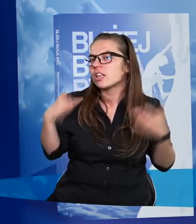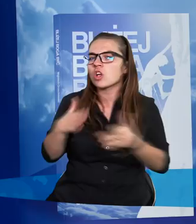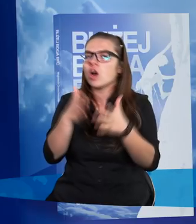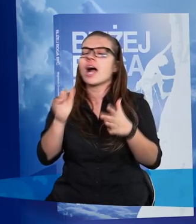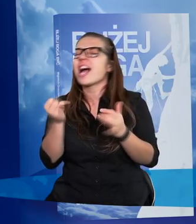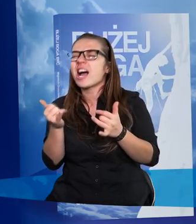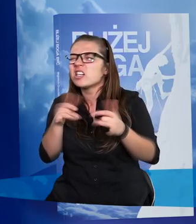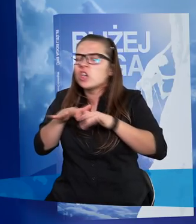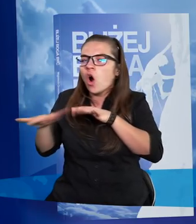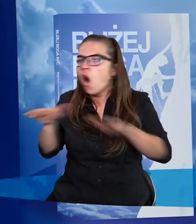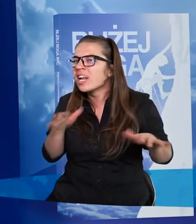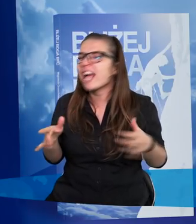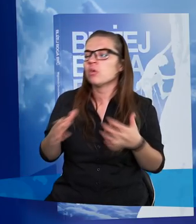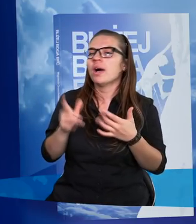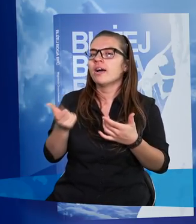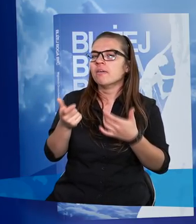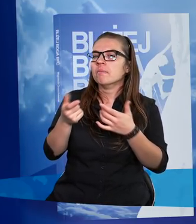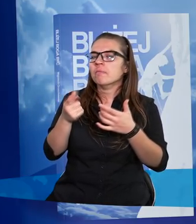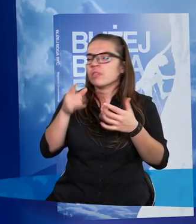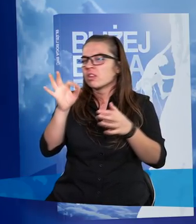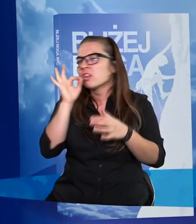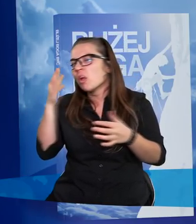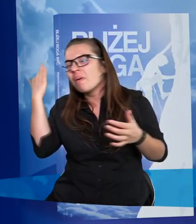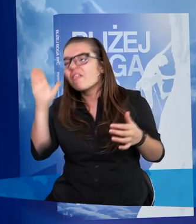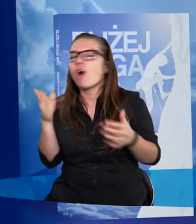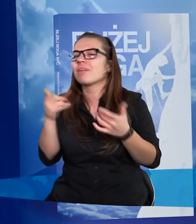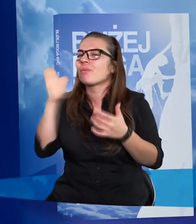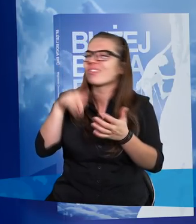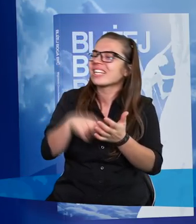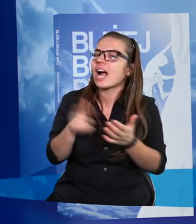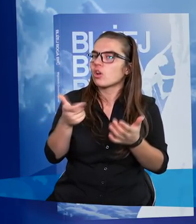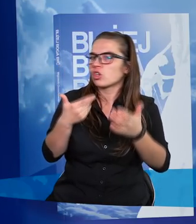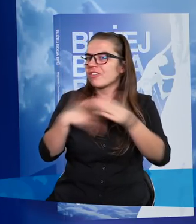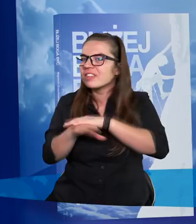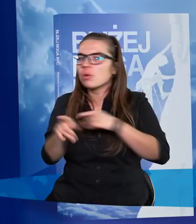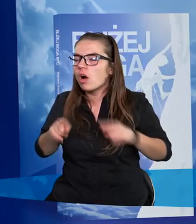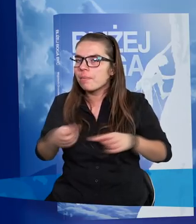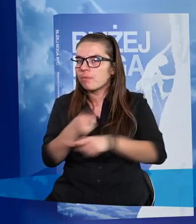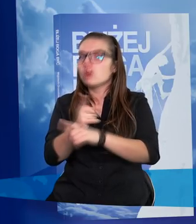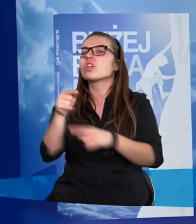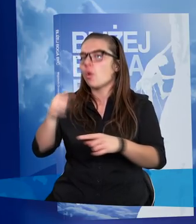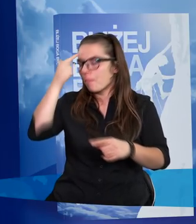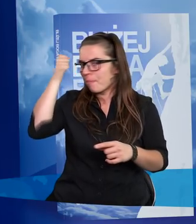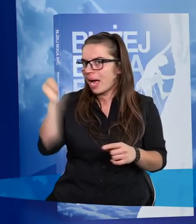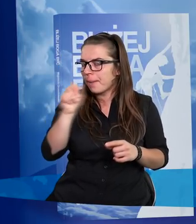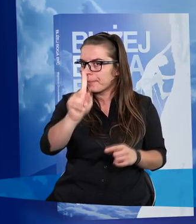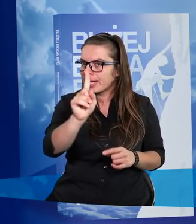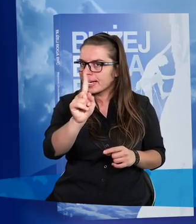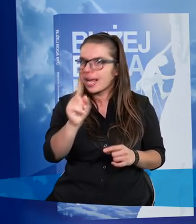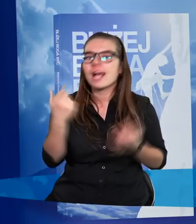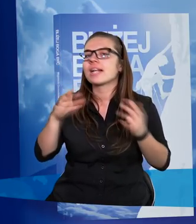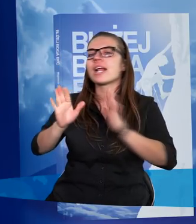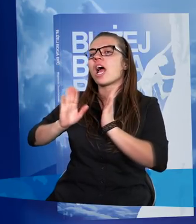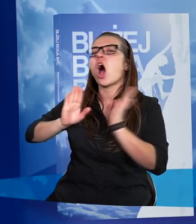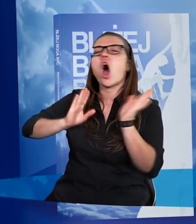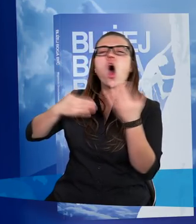gdziekolwiek rozeszła się z drogą Bożej woli, Bożych przykazań, to pamiętaj, nie pozostaw